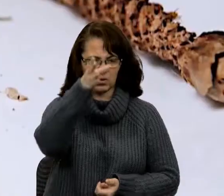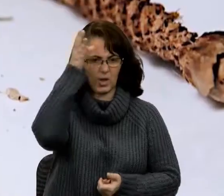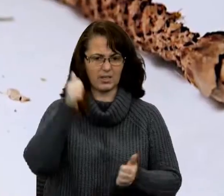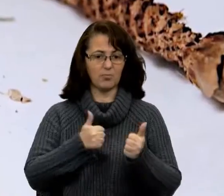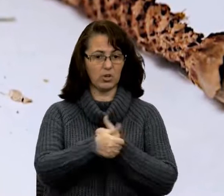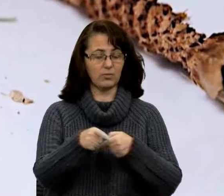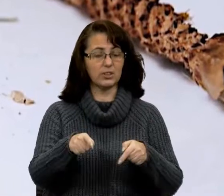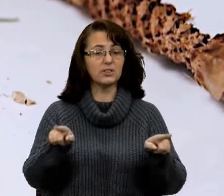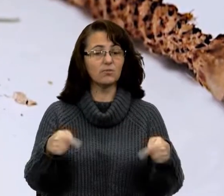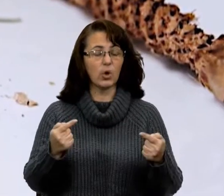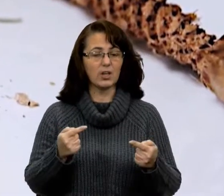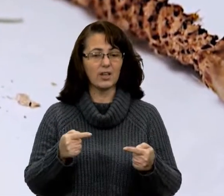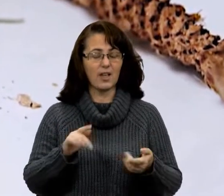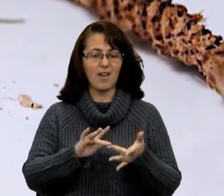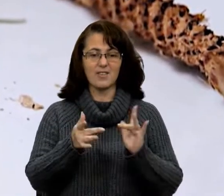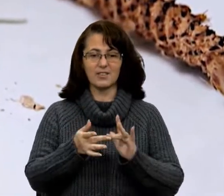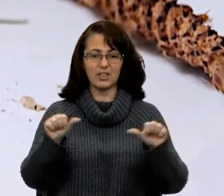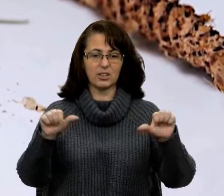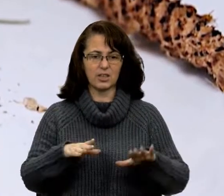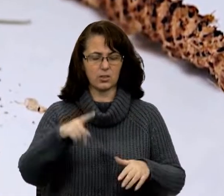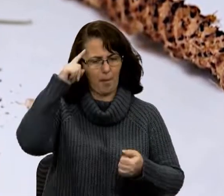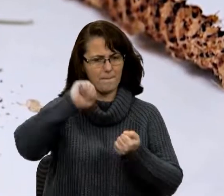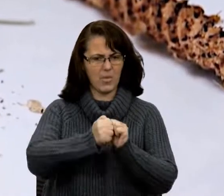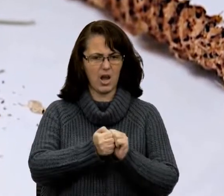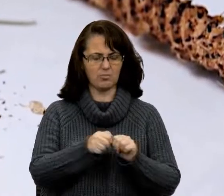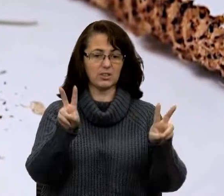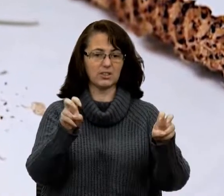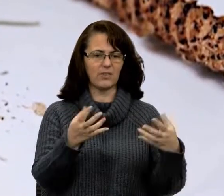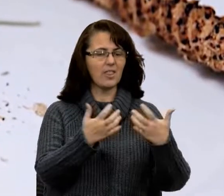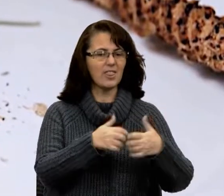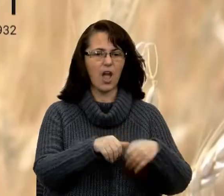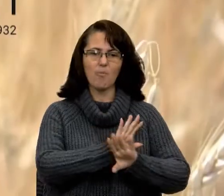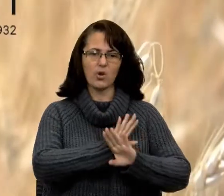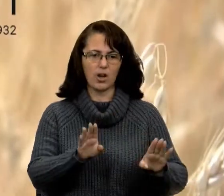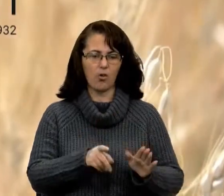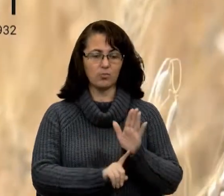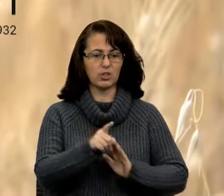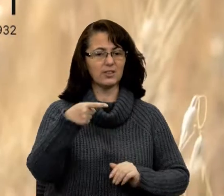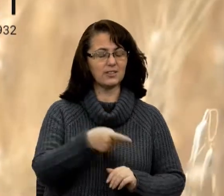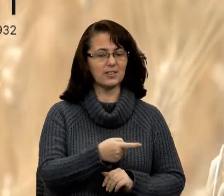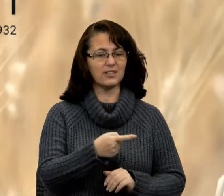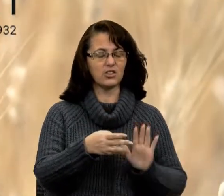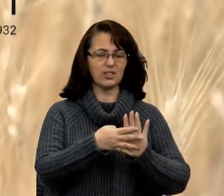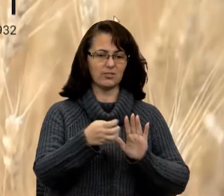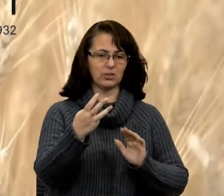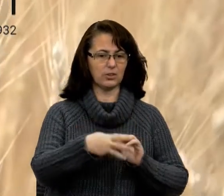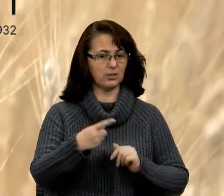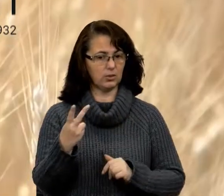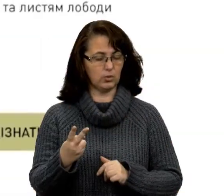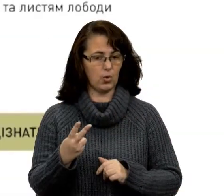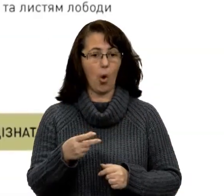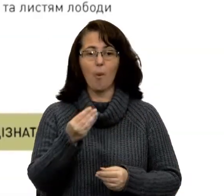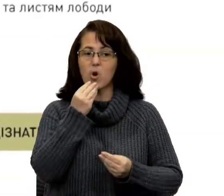онлайн-ресторан пам'яті, непораховані з 1932-го. У меню – продукти, якими харчувалися